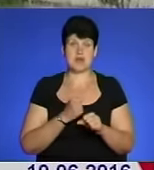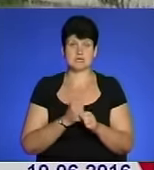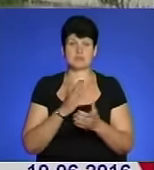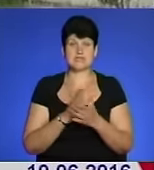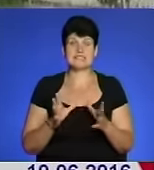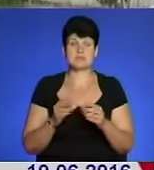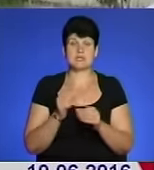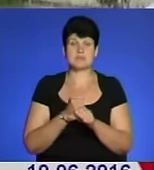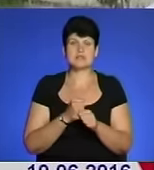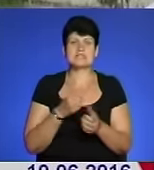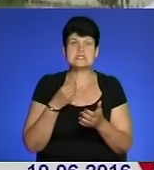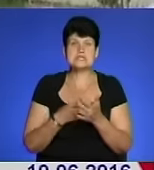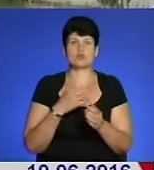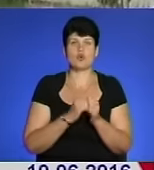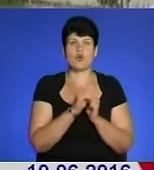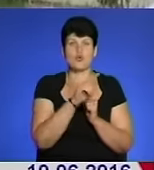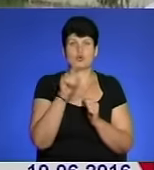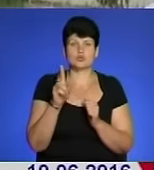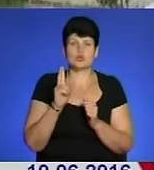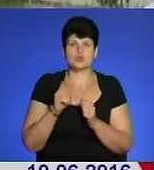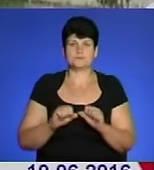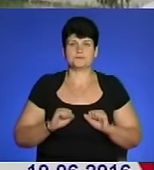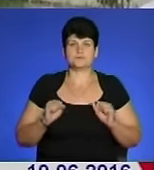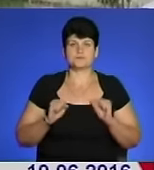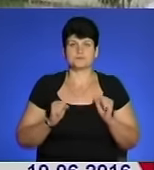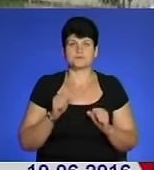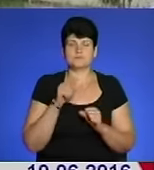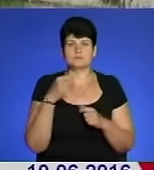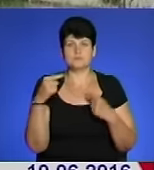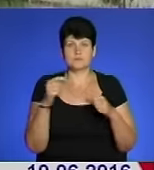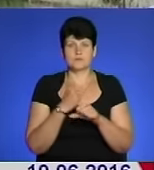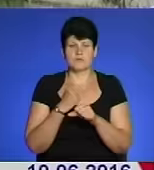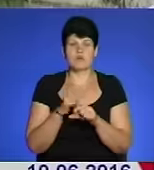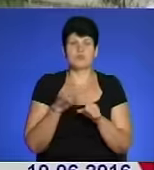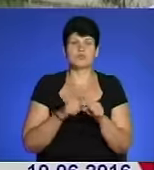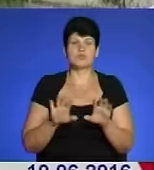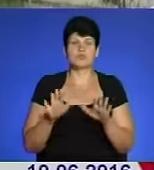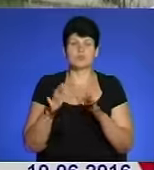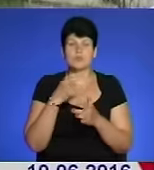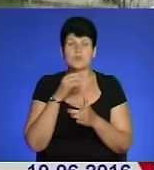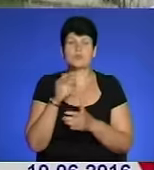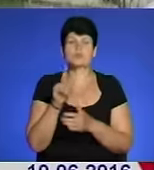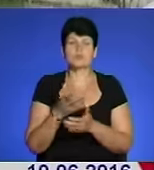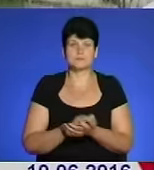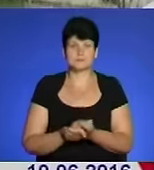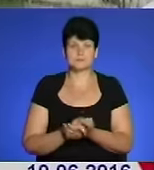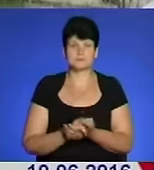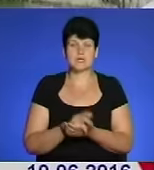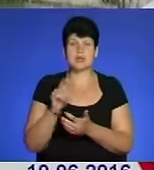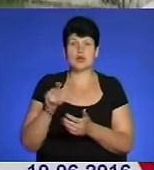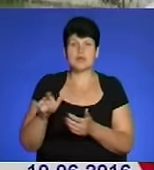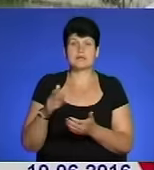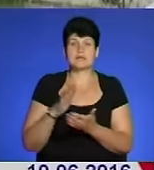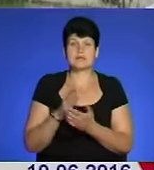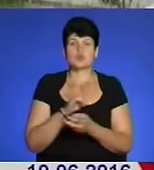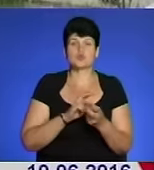тоді цінує кожен той, хто докладає до того чи іншої роботи. В даному випадку ми говоримо про те, що громада має